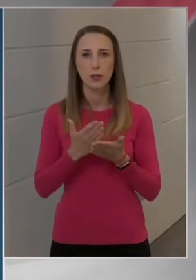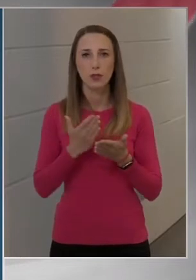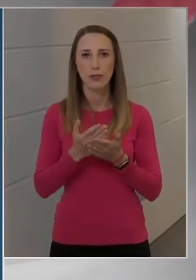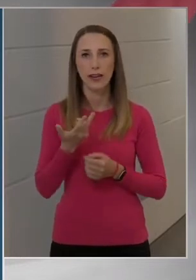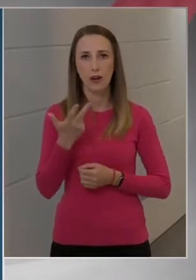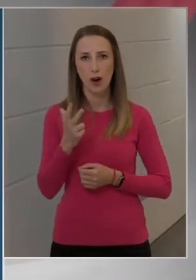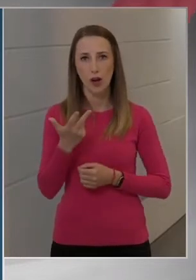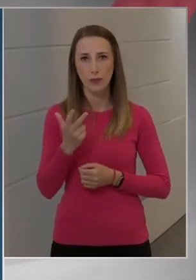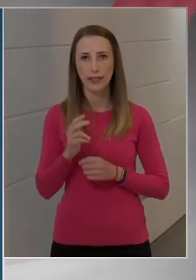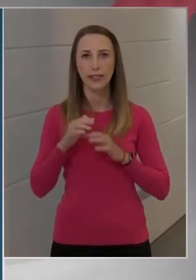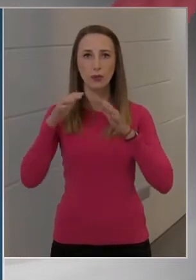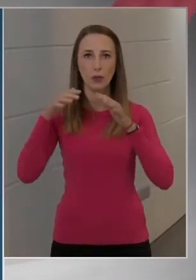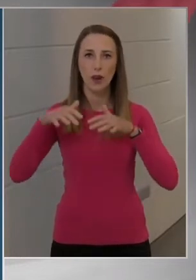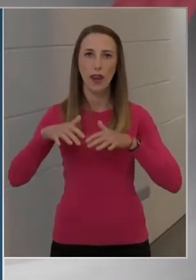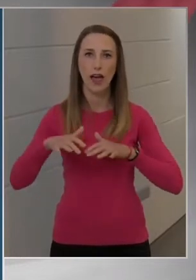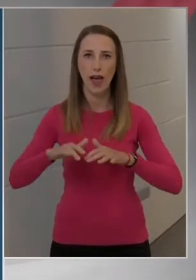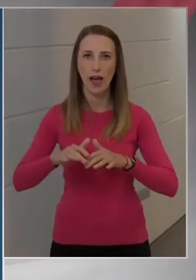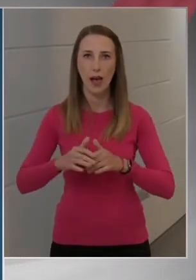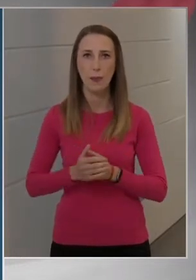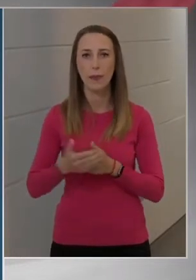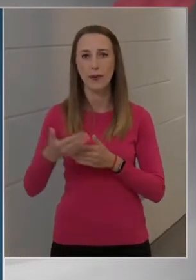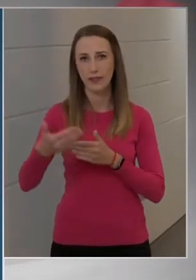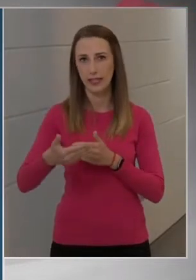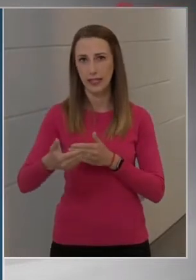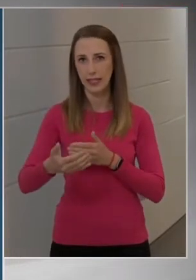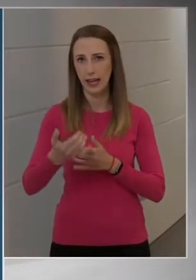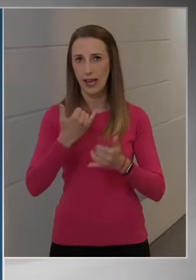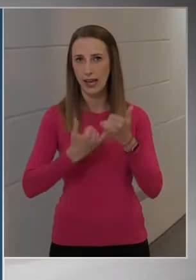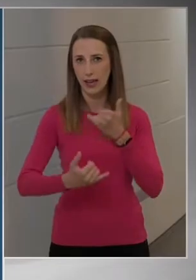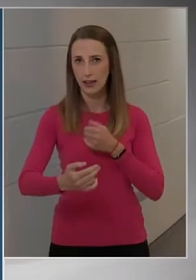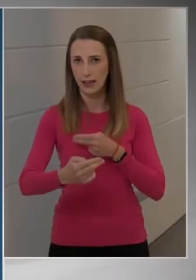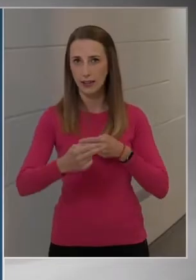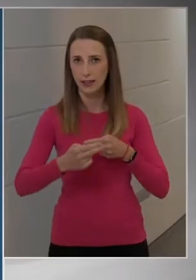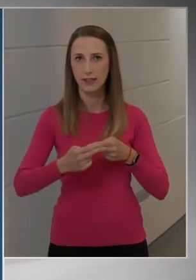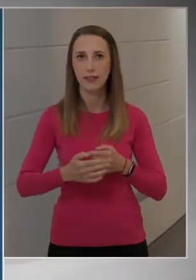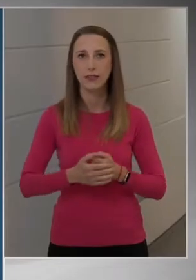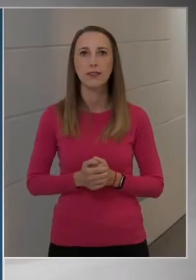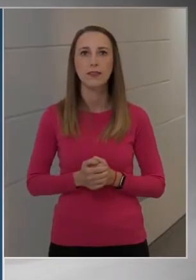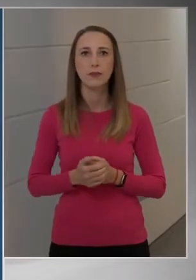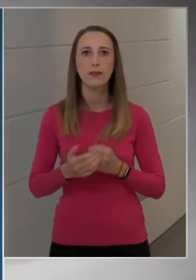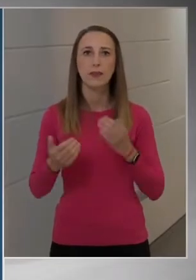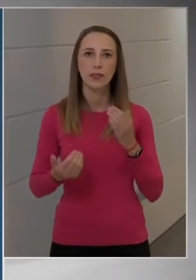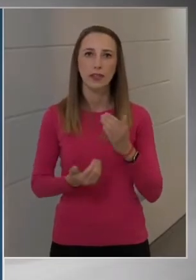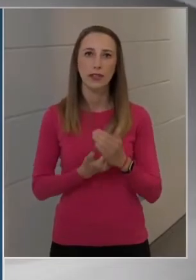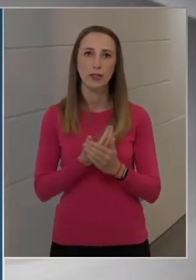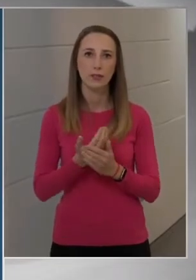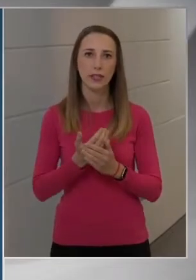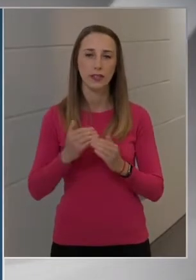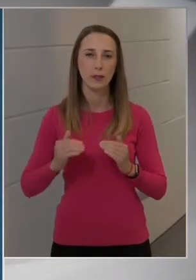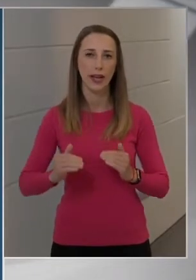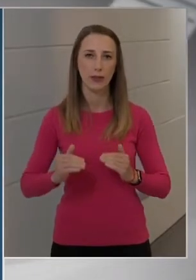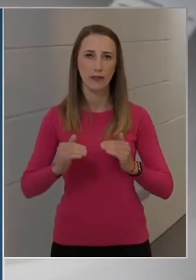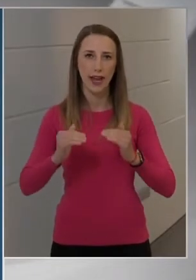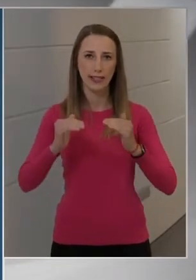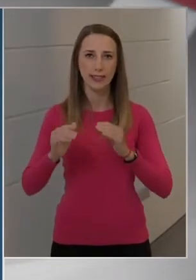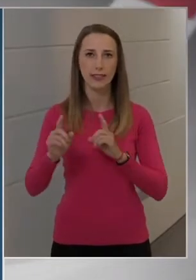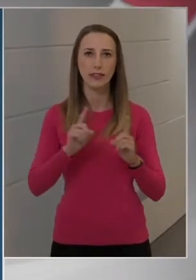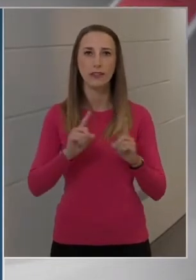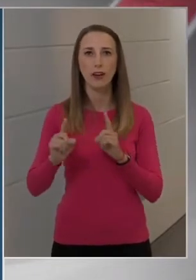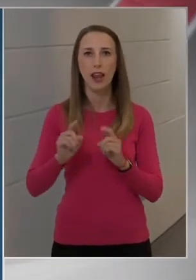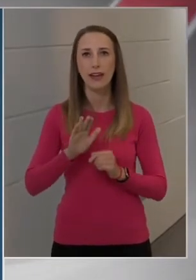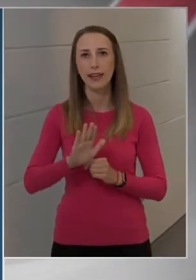harmadik hullámnak a vége felé közeledve ismét megnövekszik talán